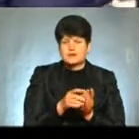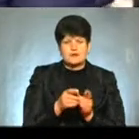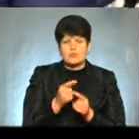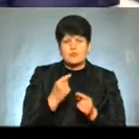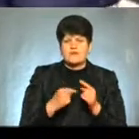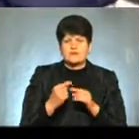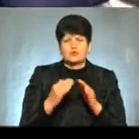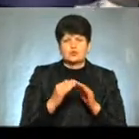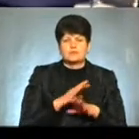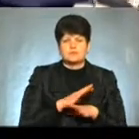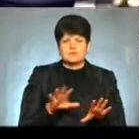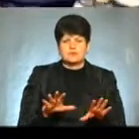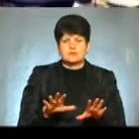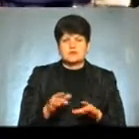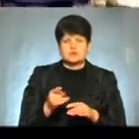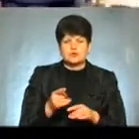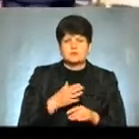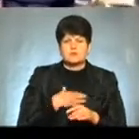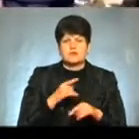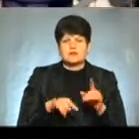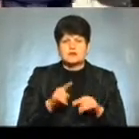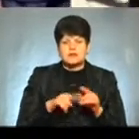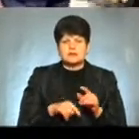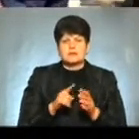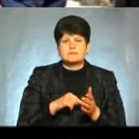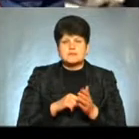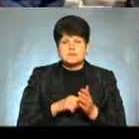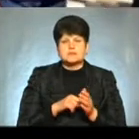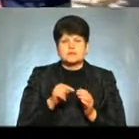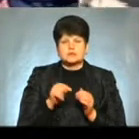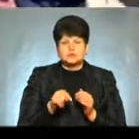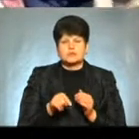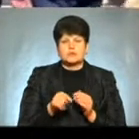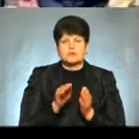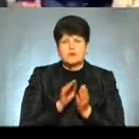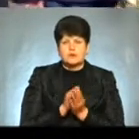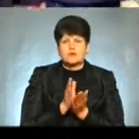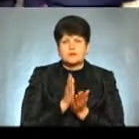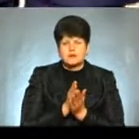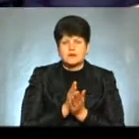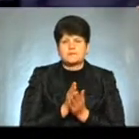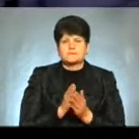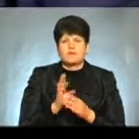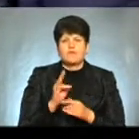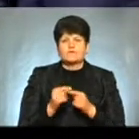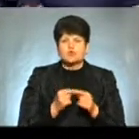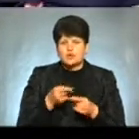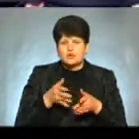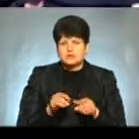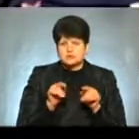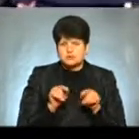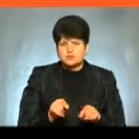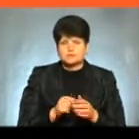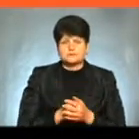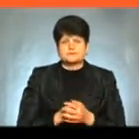І Тернопіль моє вже рідне місто, тому що вже могили тримають, вже внуки тут Ну і дякую долі, що ми